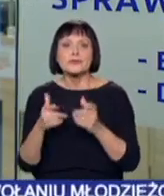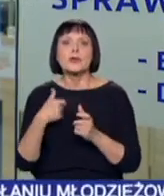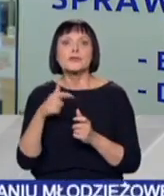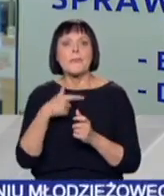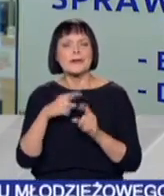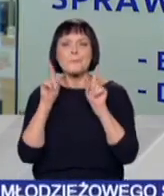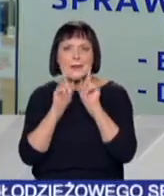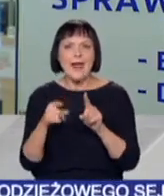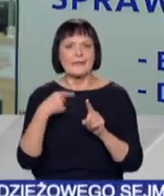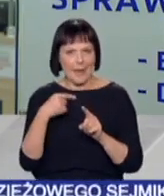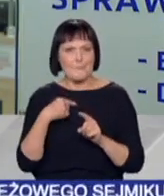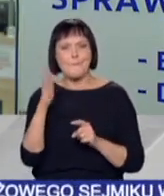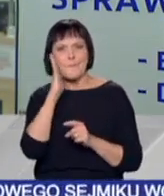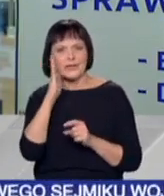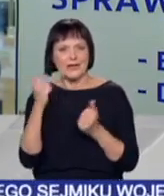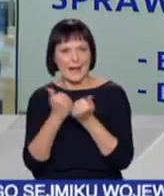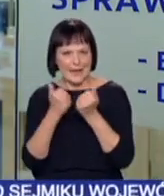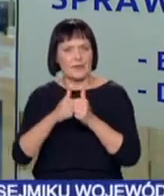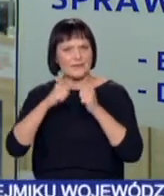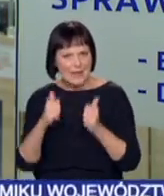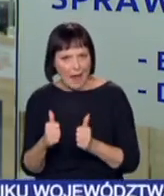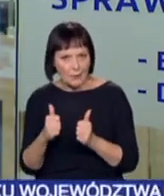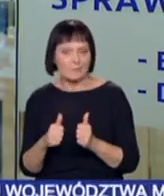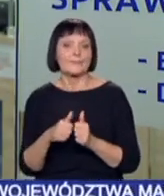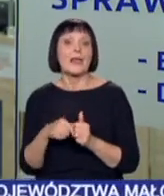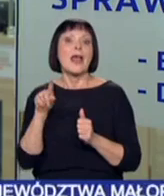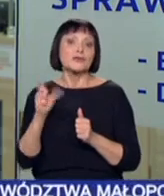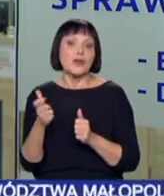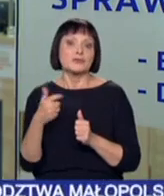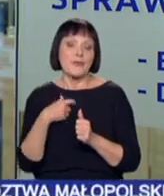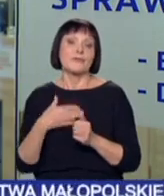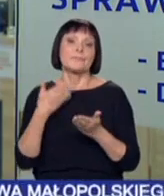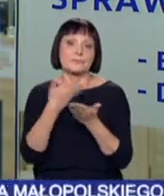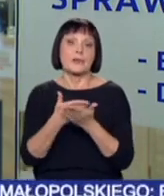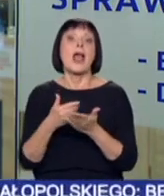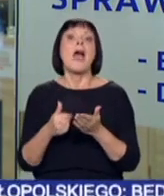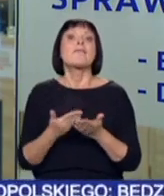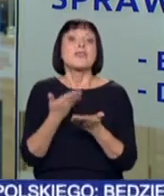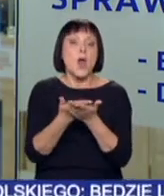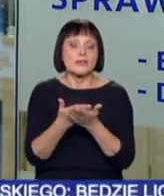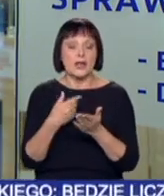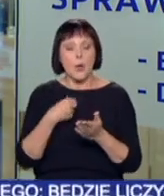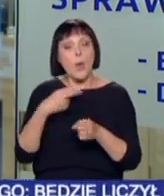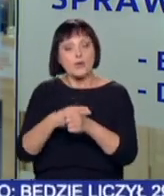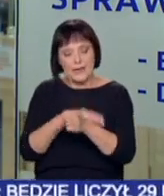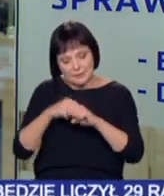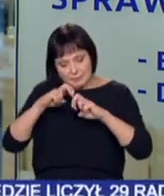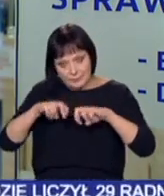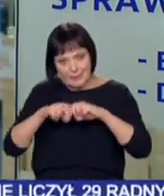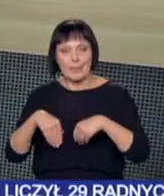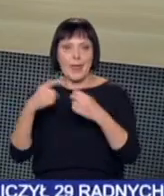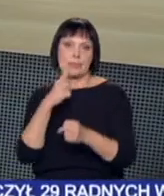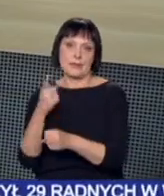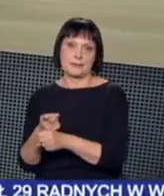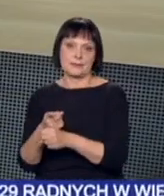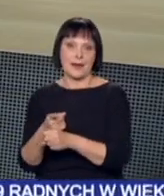które potwierdzają to, że rzeczywiście jesteśmy stałym mieszkańcem Krakowa. Coś takiego składamy razem z wnioskiem, urzędnik to rozpatruje i wydaje odpowiednią